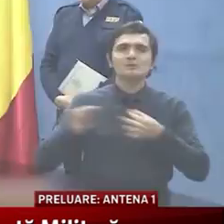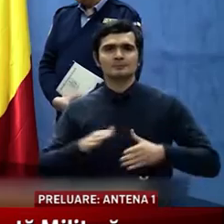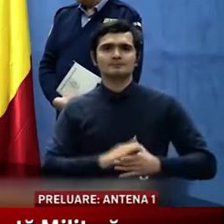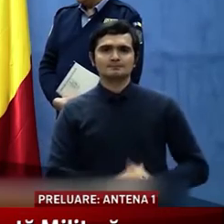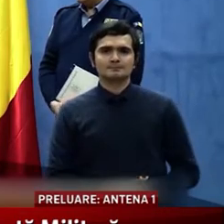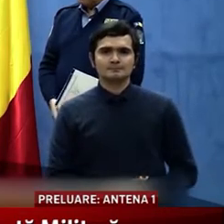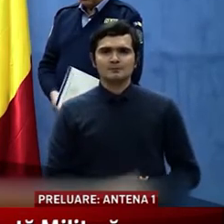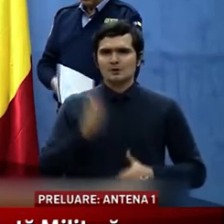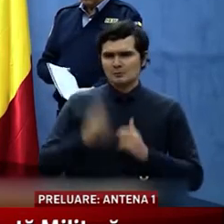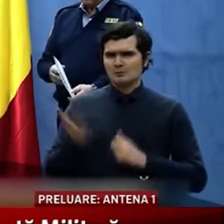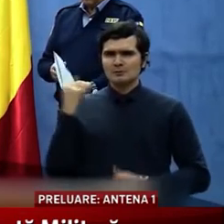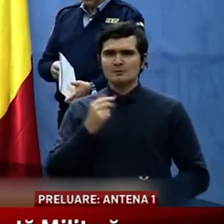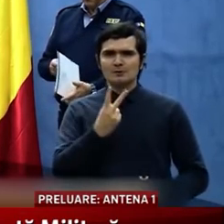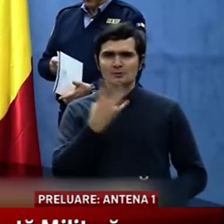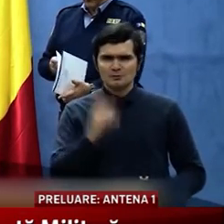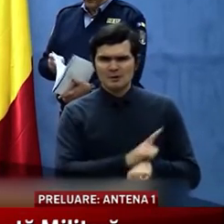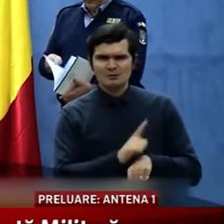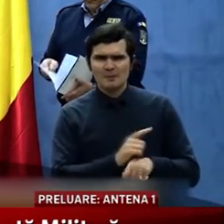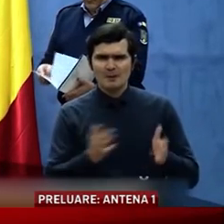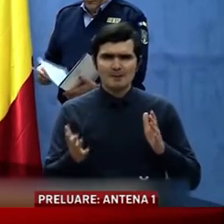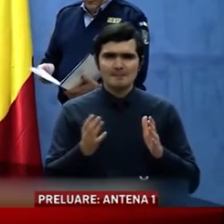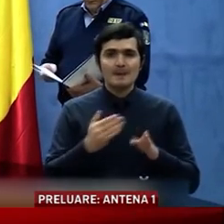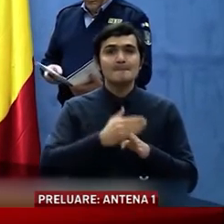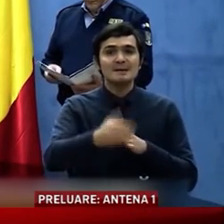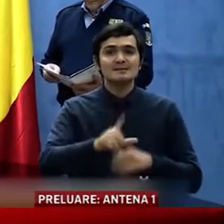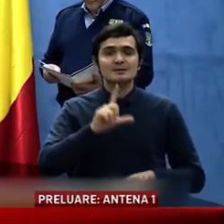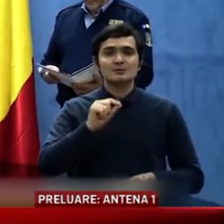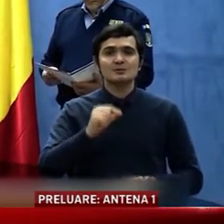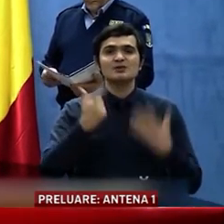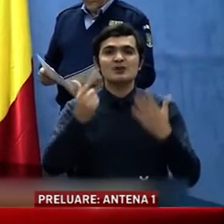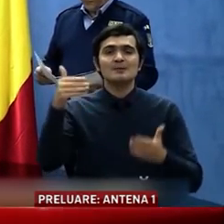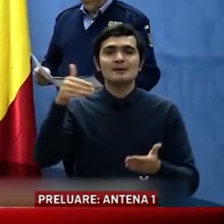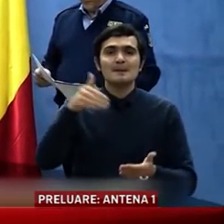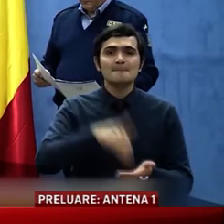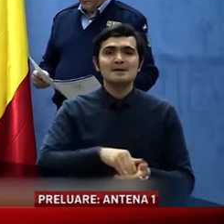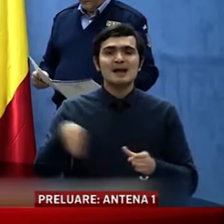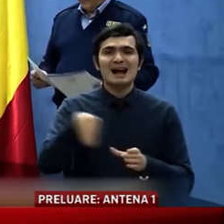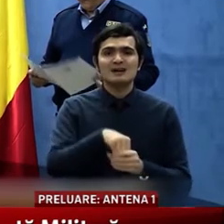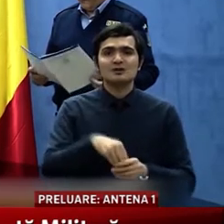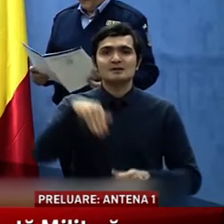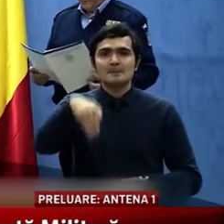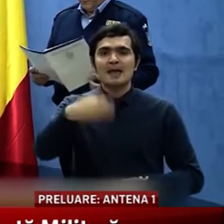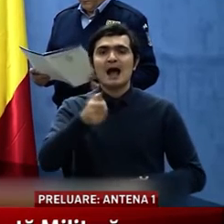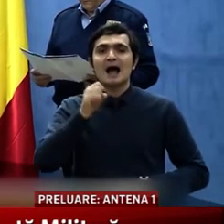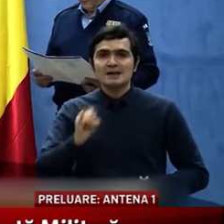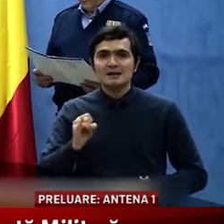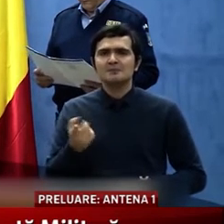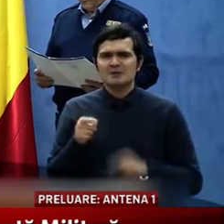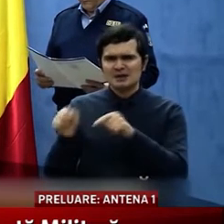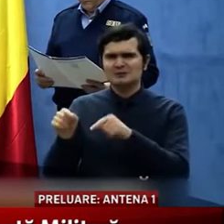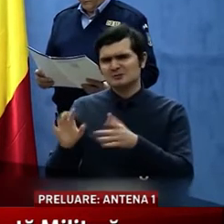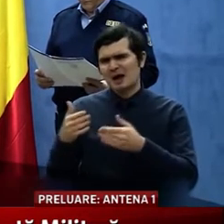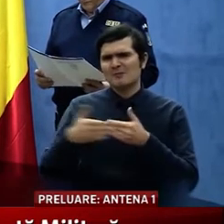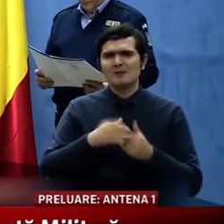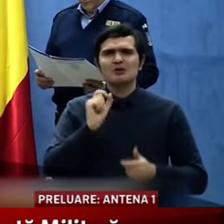Urgență. În ultimile 24 de ore, peste 27.000 de angajați ai Ministerului Afacerilor Interne, dintre care